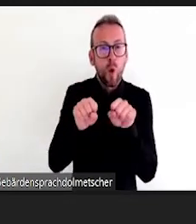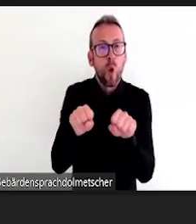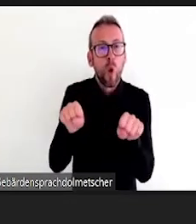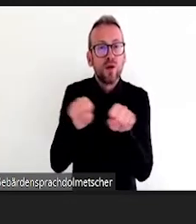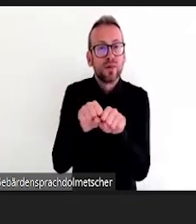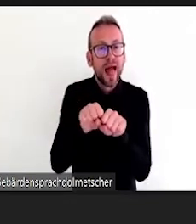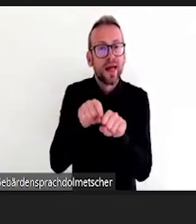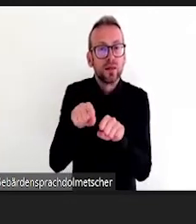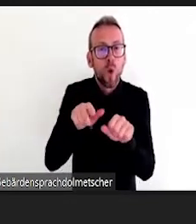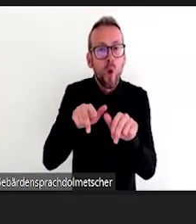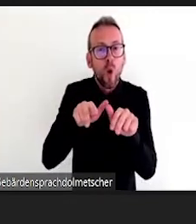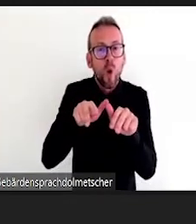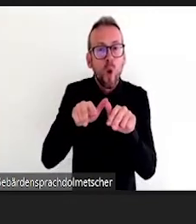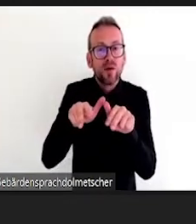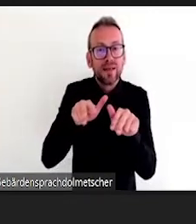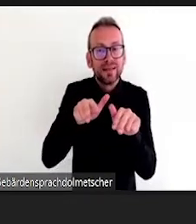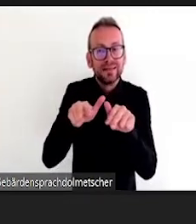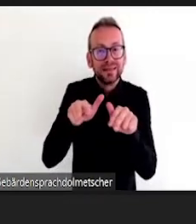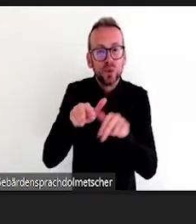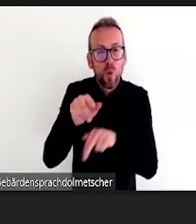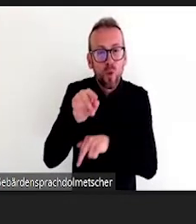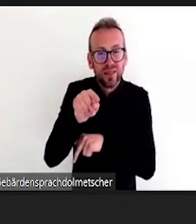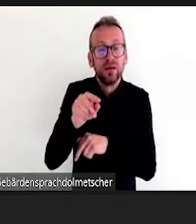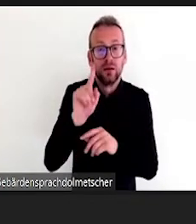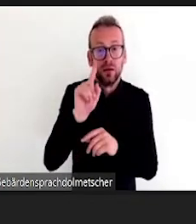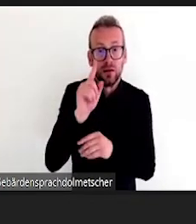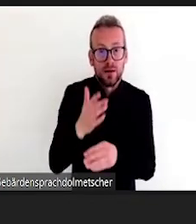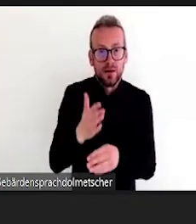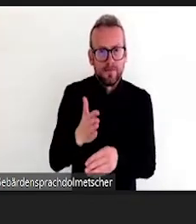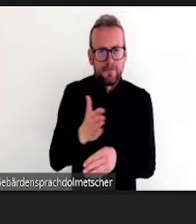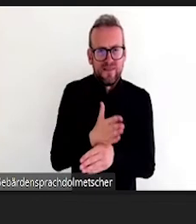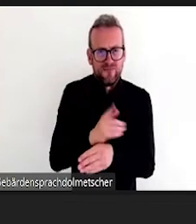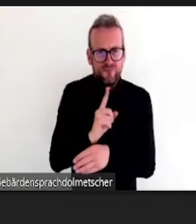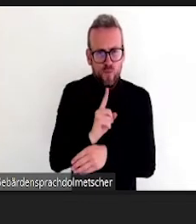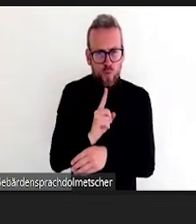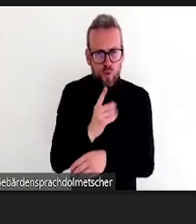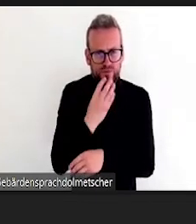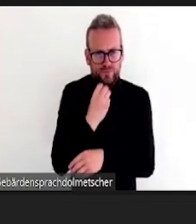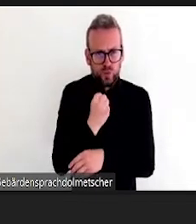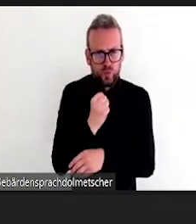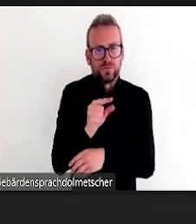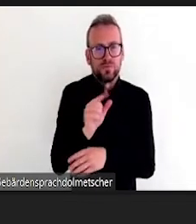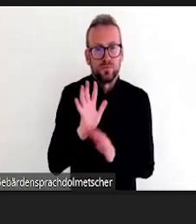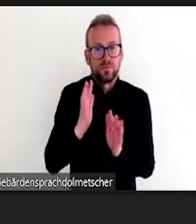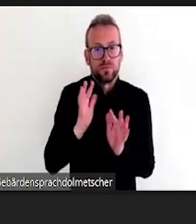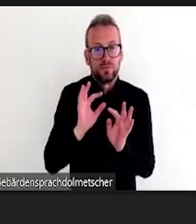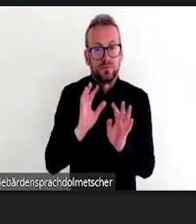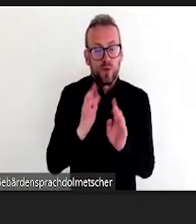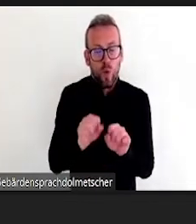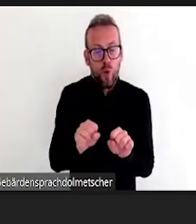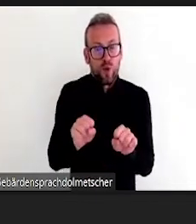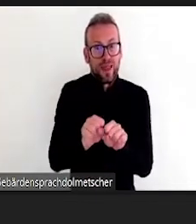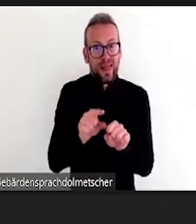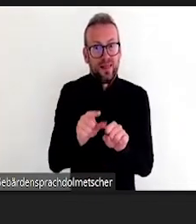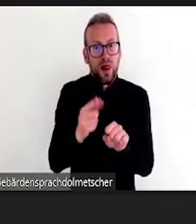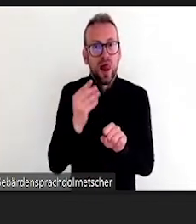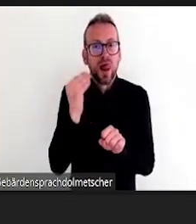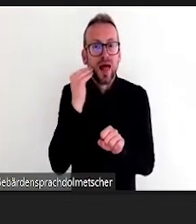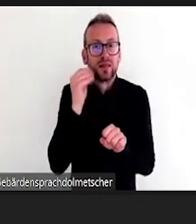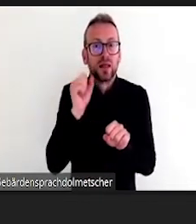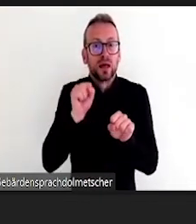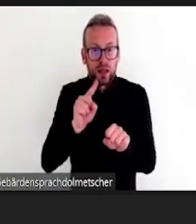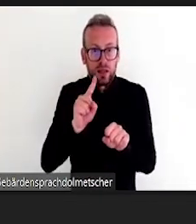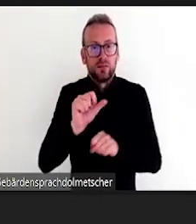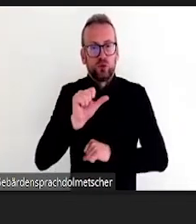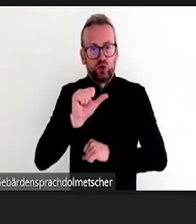ganz viel die Diskussion, auch so unter meinen Kolleginnen und Kollegen. Ach, in Zoom kriege ich die Leute überhaupt nicht motiviert teilzunehmen. Die